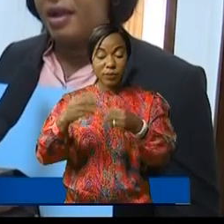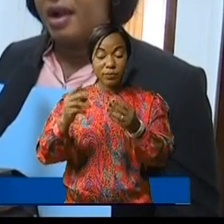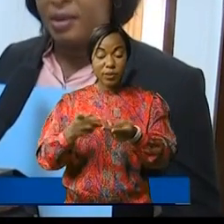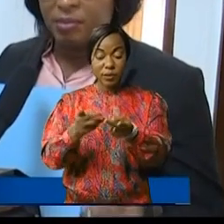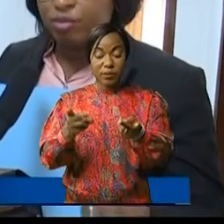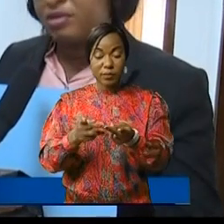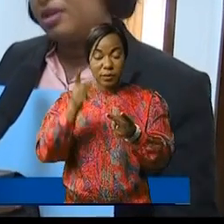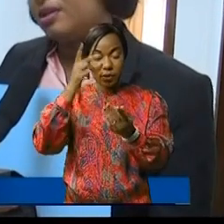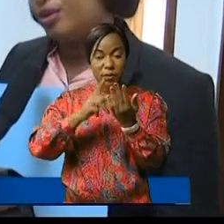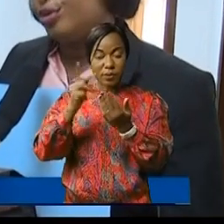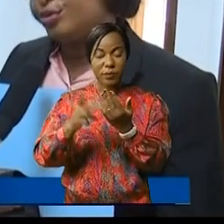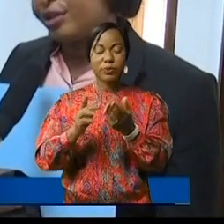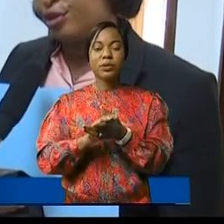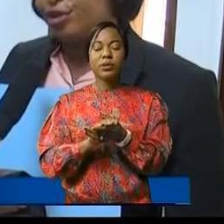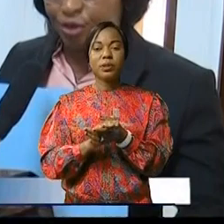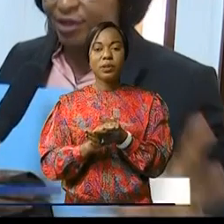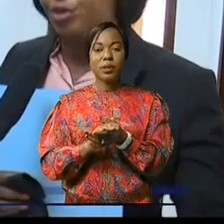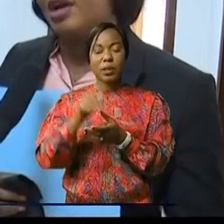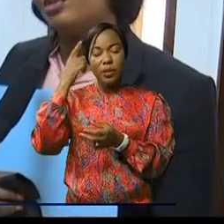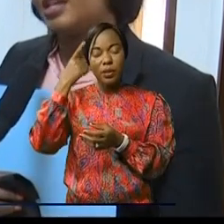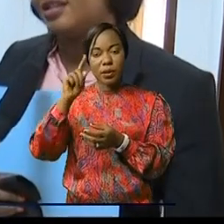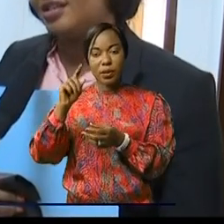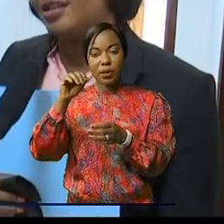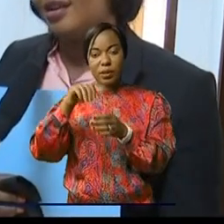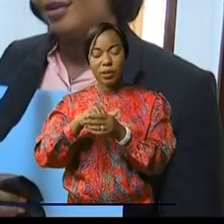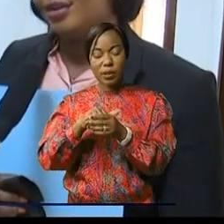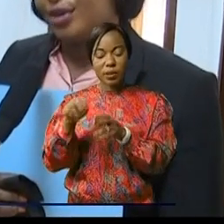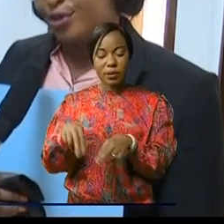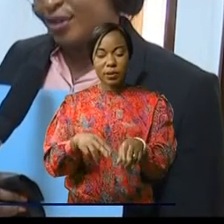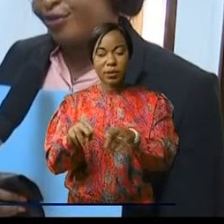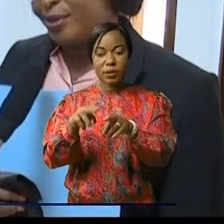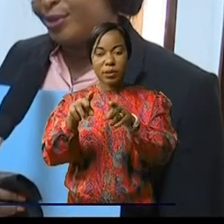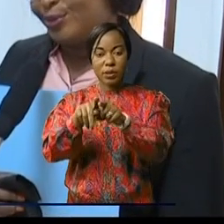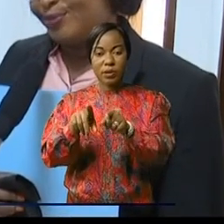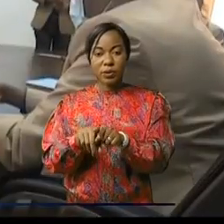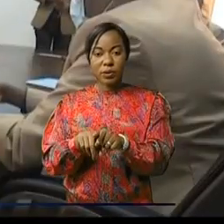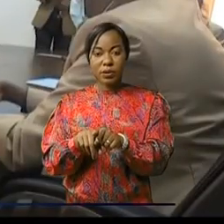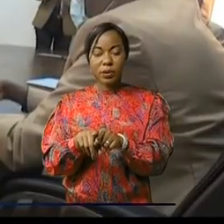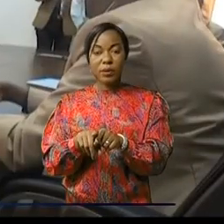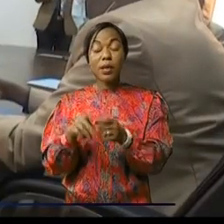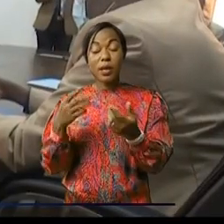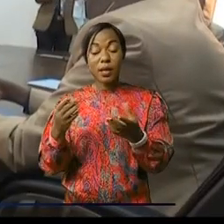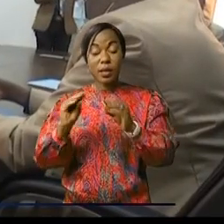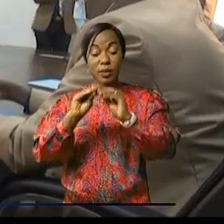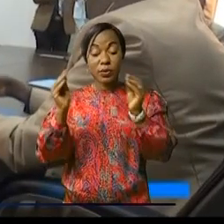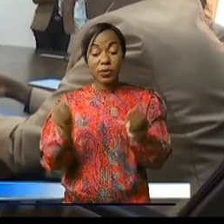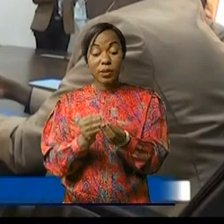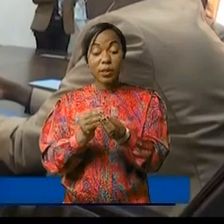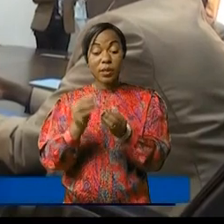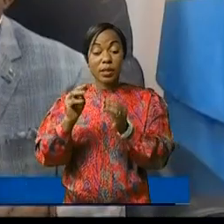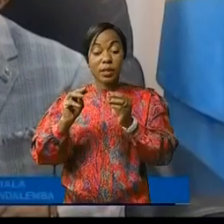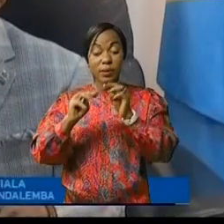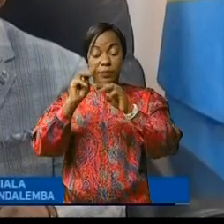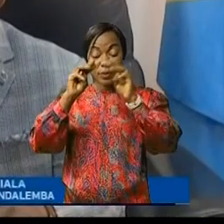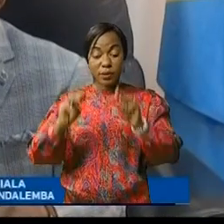à booster le sous-secteur dans le cadre de la grande stratégie de l'éducation et de la formation. La totale implication du ministère des Affaires